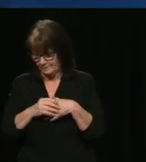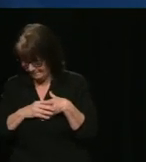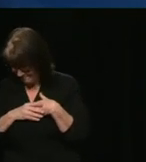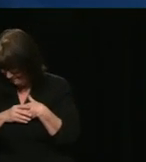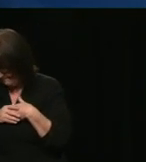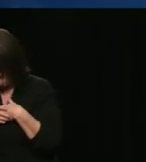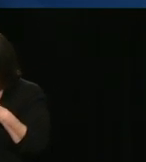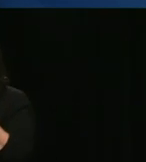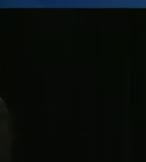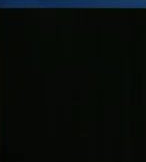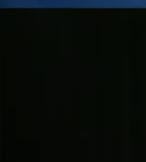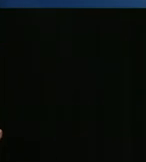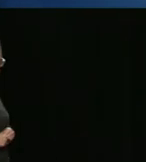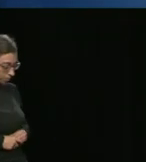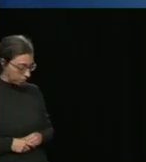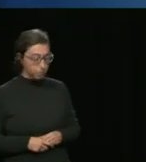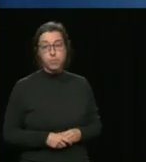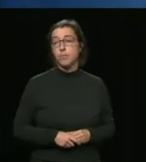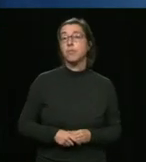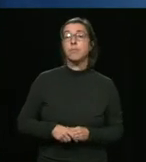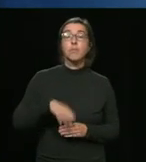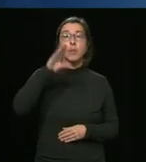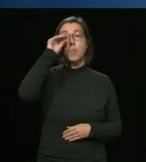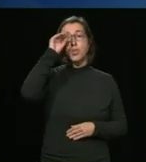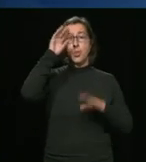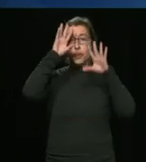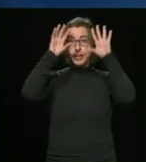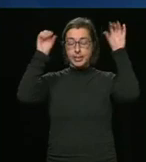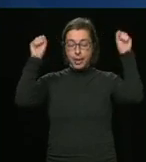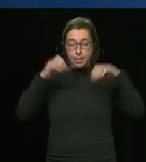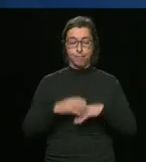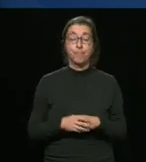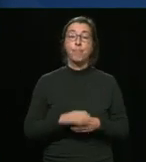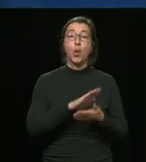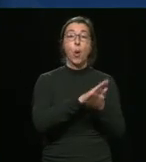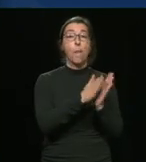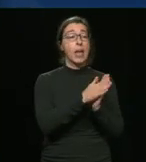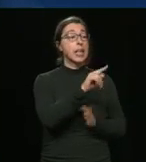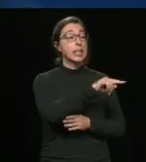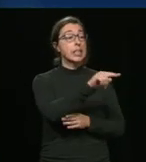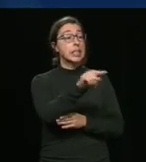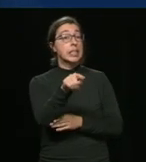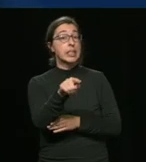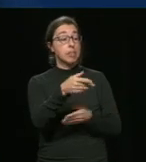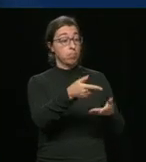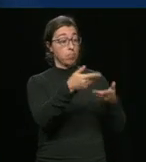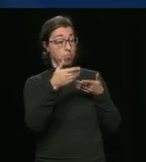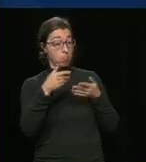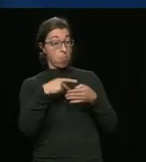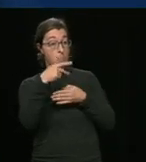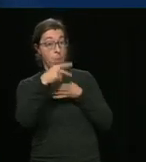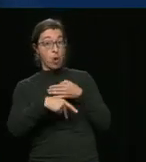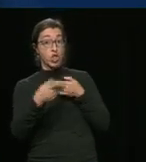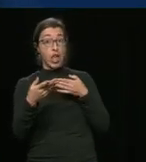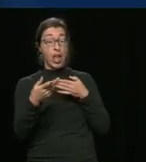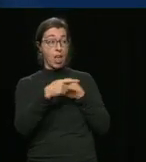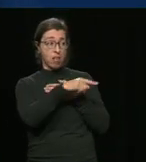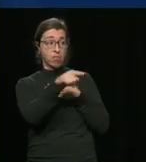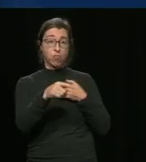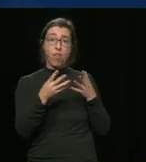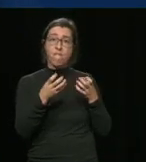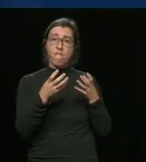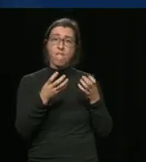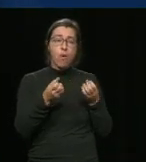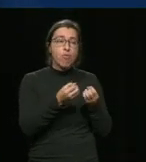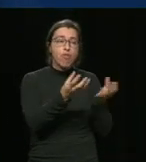M. le Président, toutes les entreprises qui ont des projets pour créer des emplois payants pour les Québécois, pour amener des